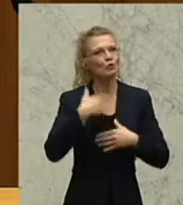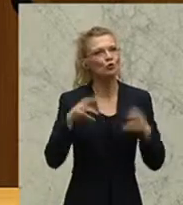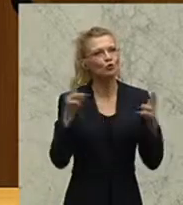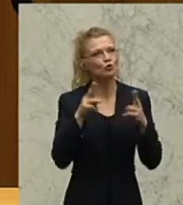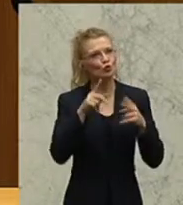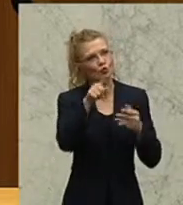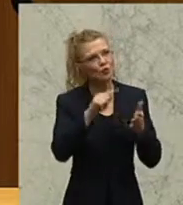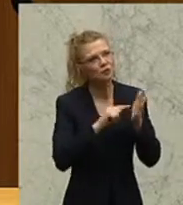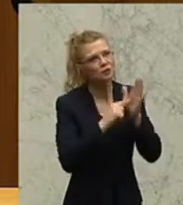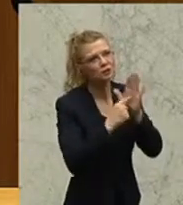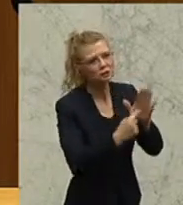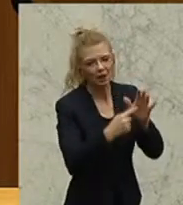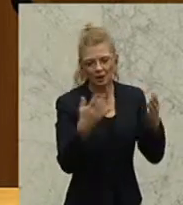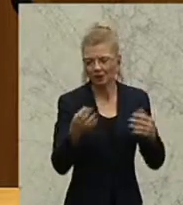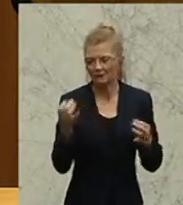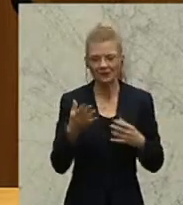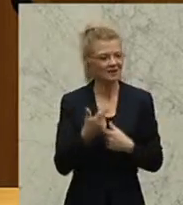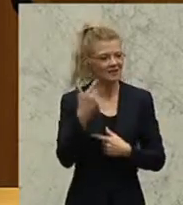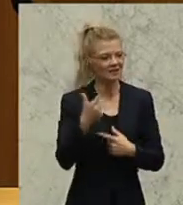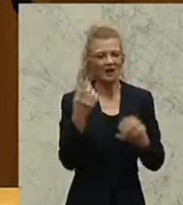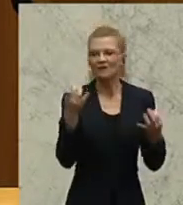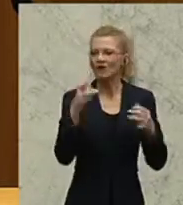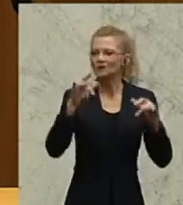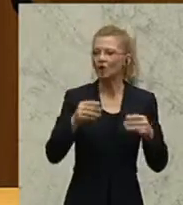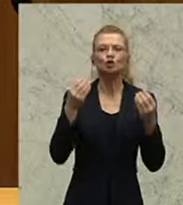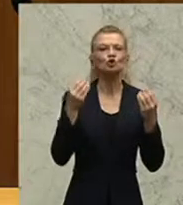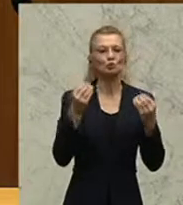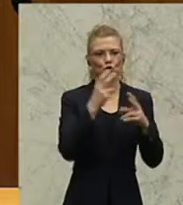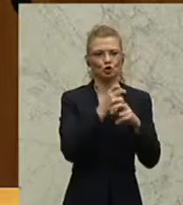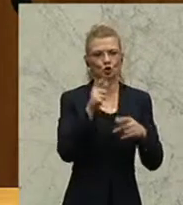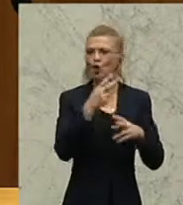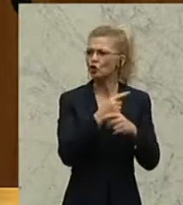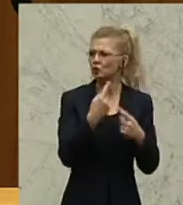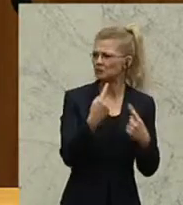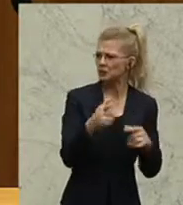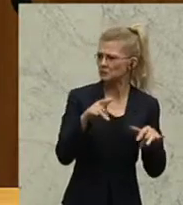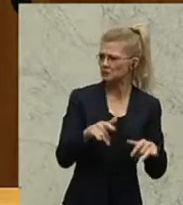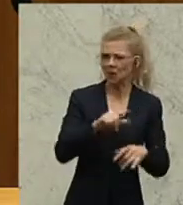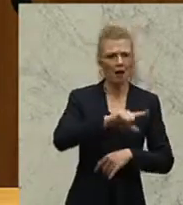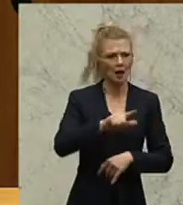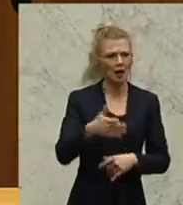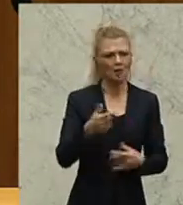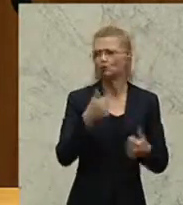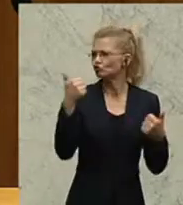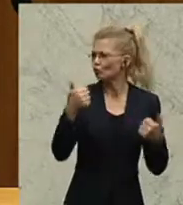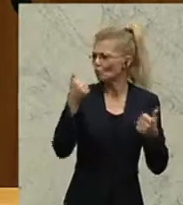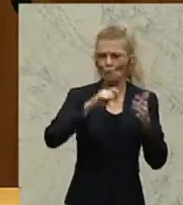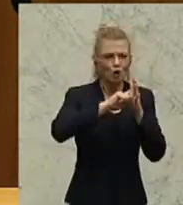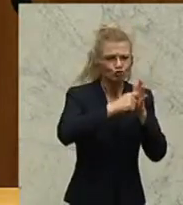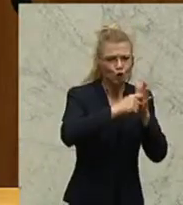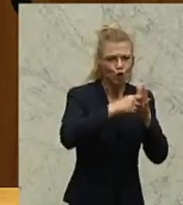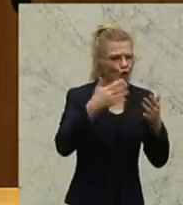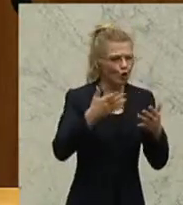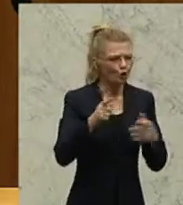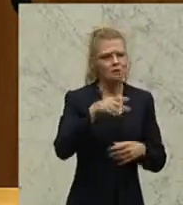Vorfälle in Österreich, die wirklich typisch sind. Österreich ist ein Land mit wunderbaren Schlössern, Palais